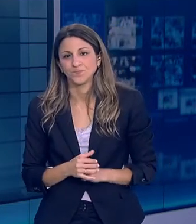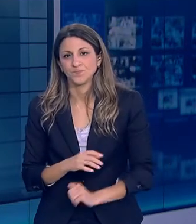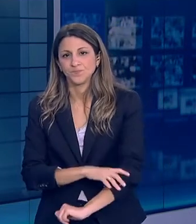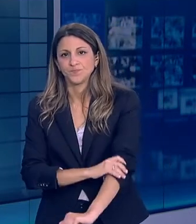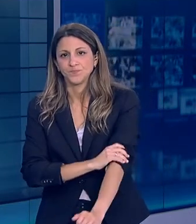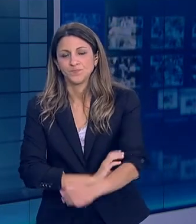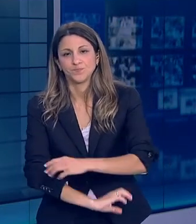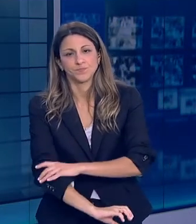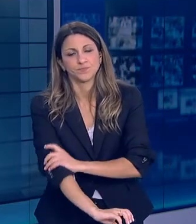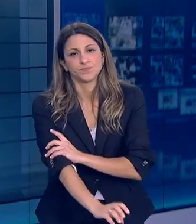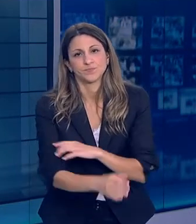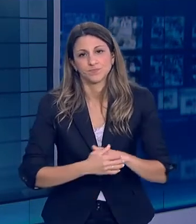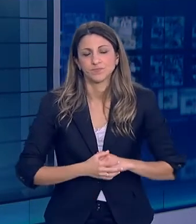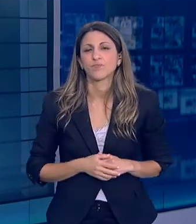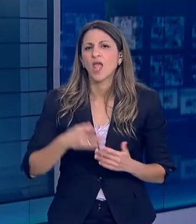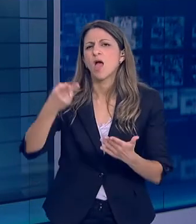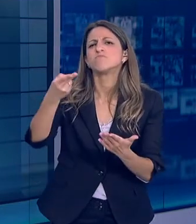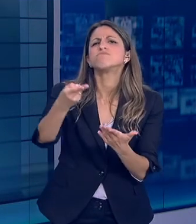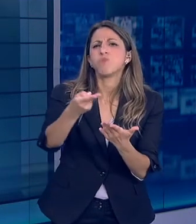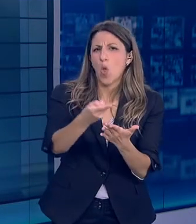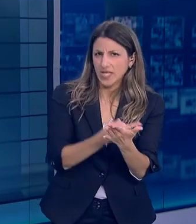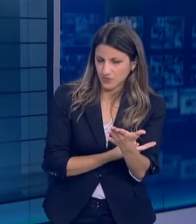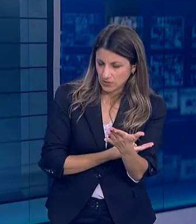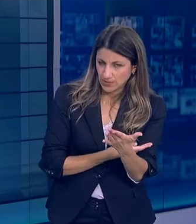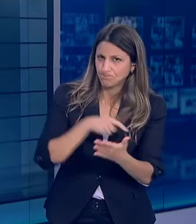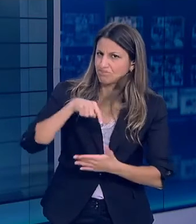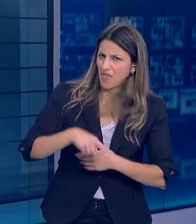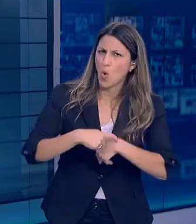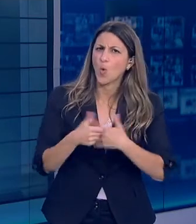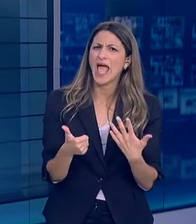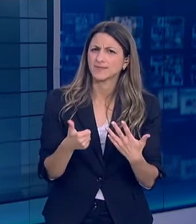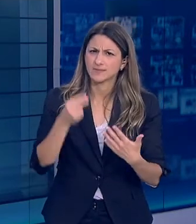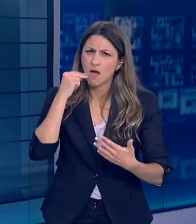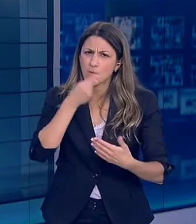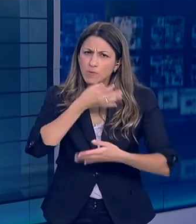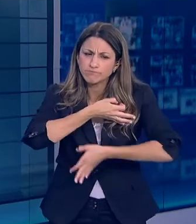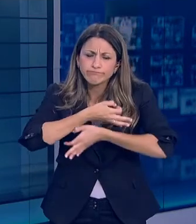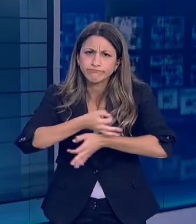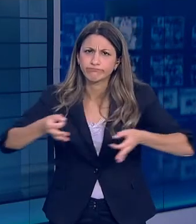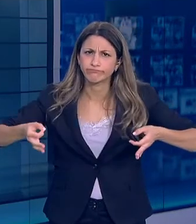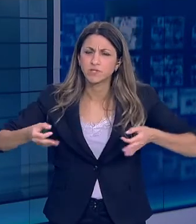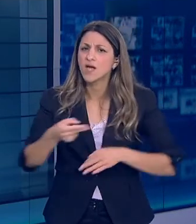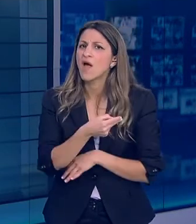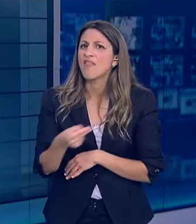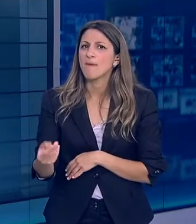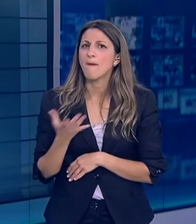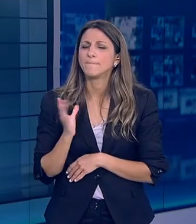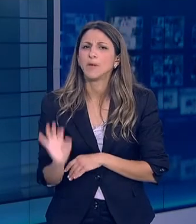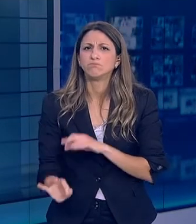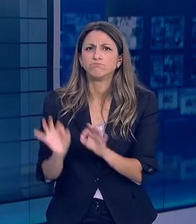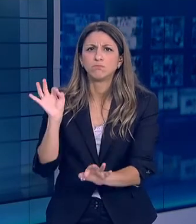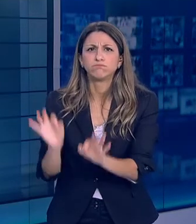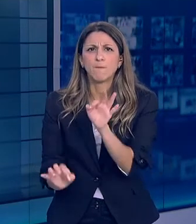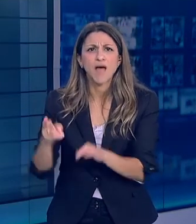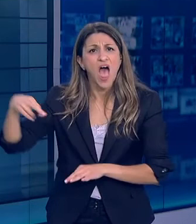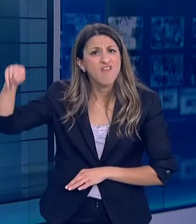Νομίζω κάποια από τα πράγματα που έχουμε συζητήσει Πολλές φορές σε αυτό το δελτίο τύπου Οπωσδήποτε είναι η αύξηση του αριθμού των κρουσμάτων